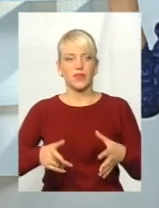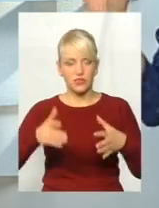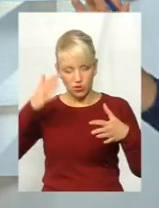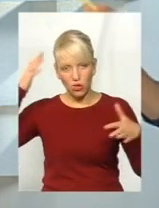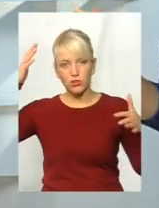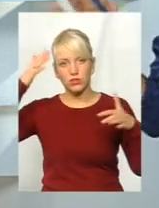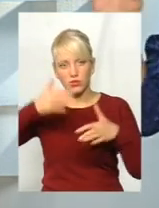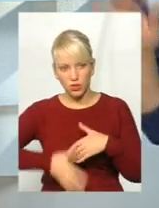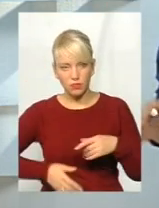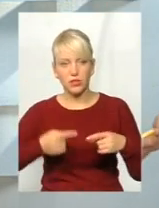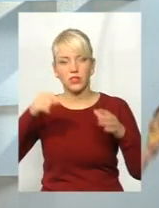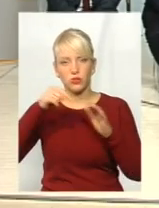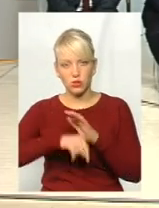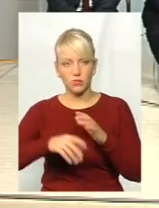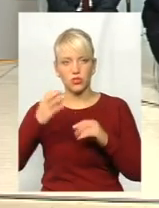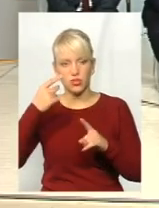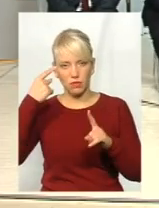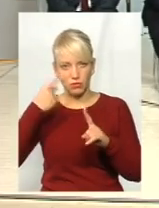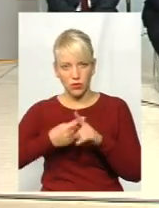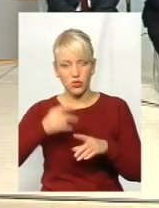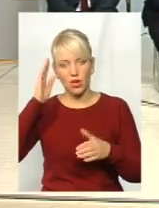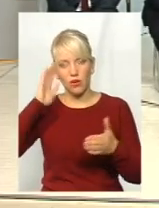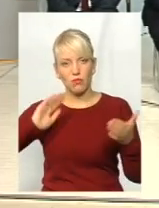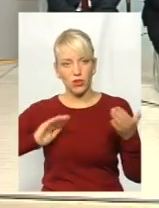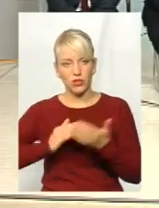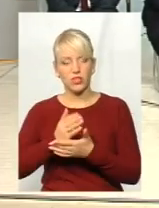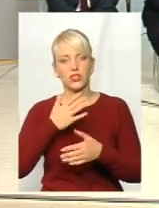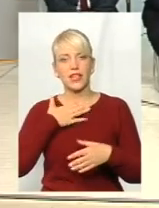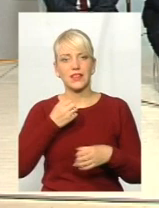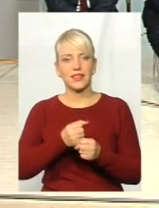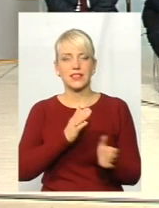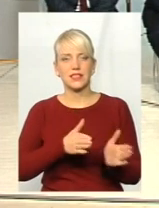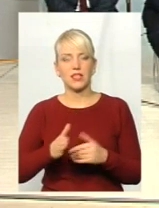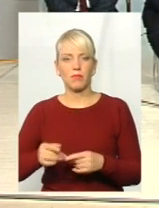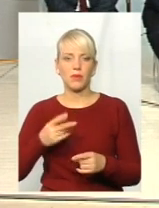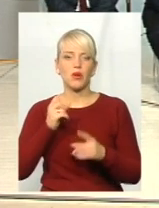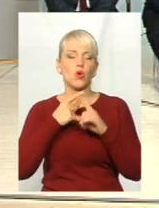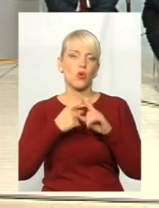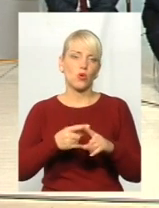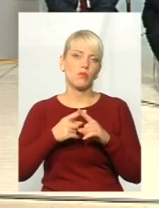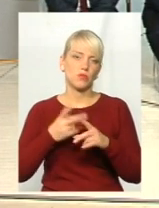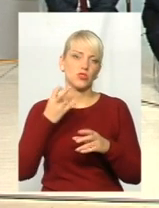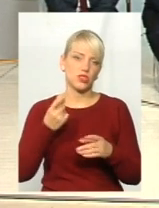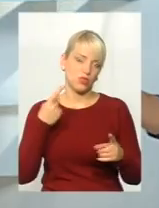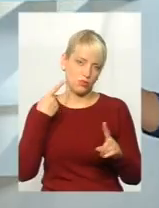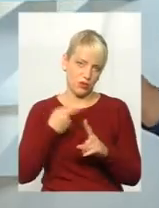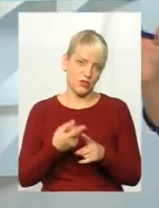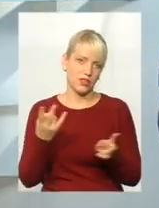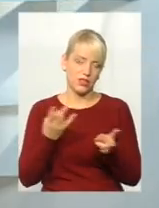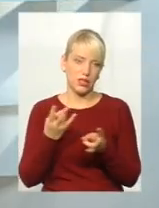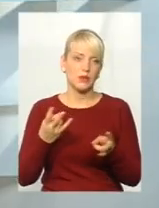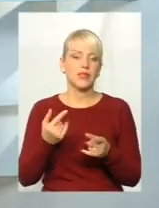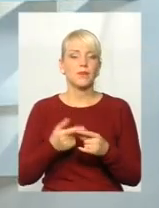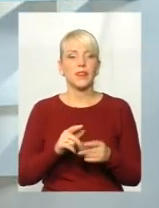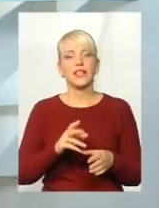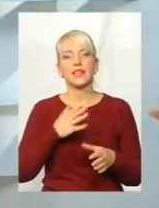політичною складовою, значить треба було пригнати свої депутатів. Тобто дисципліна, до компромісу потрібна політична дисципліна і